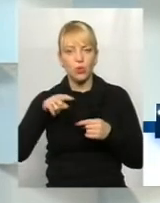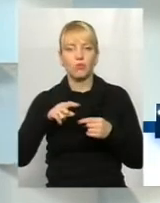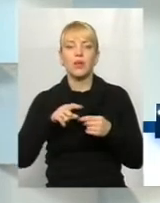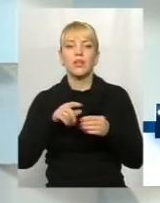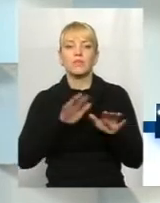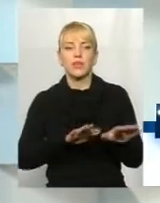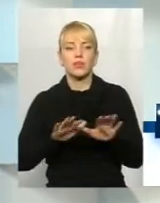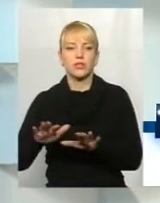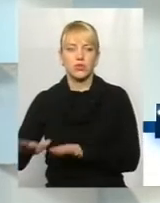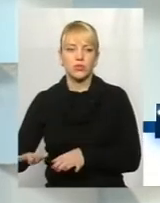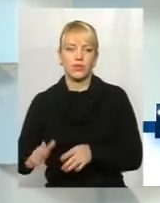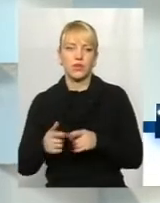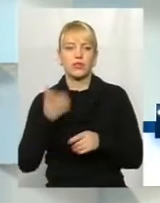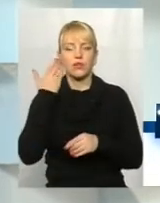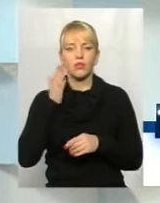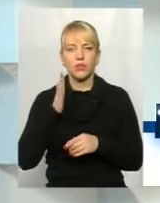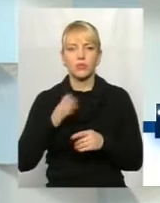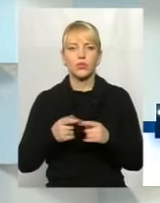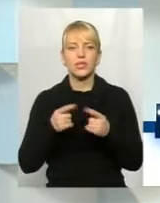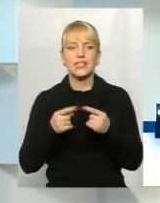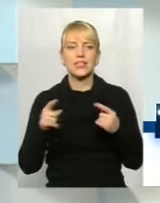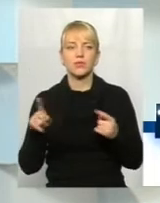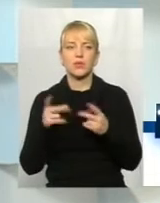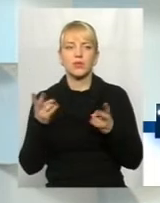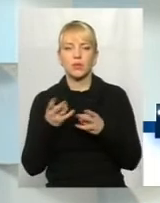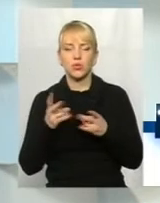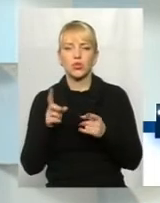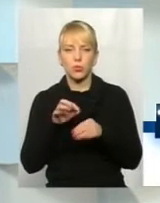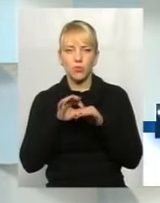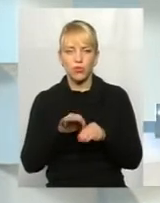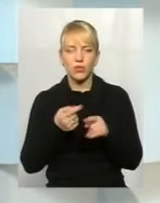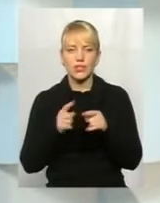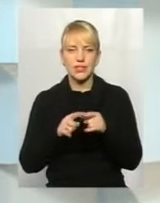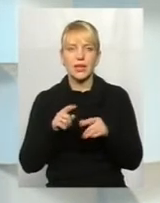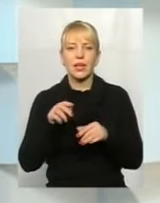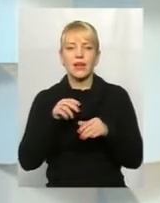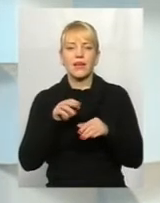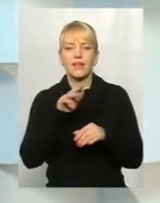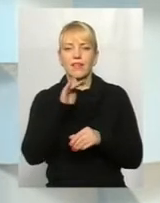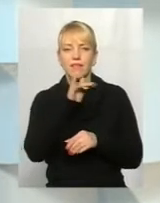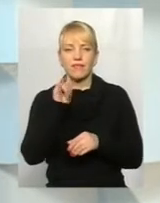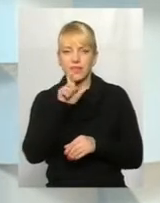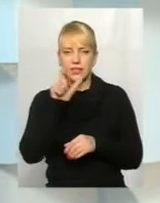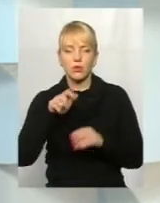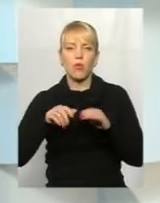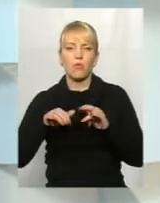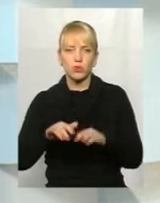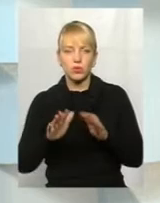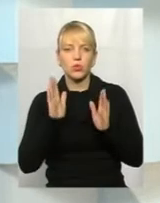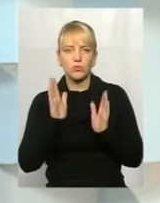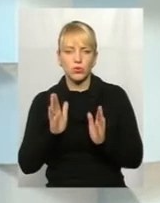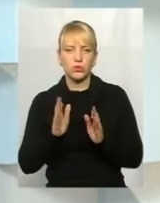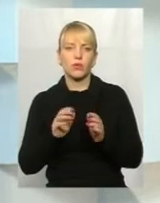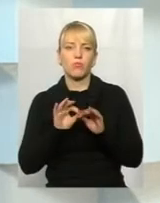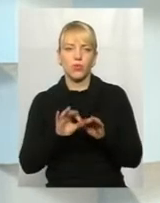всіх засобів, які необхідні для того, щоб проводити фізіотерапевтичні процедури, вони будуть проводитися по